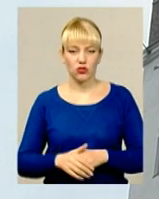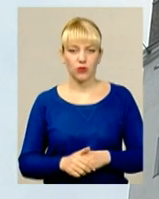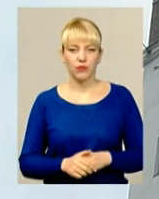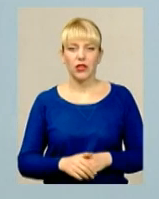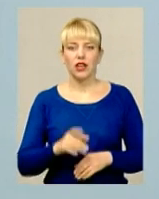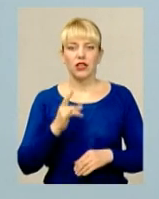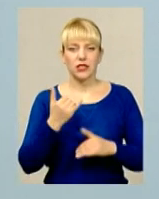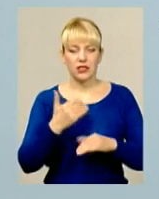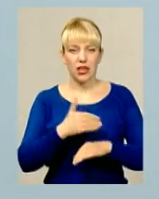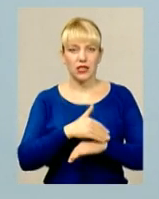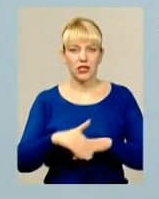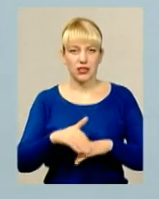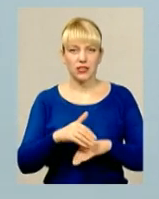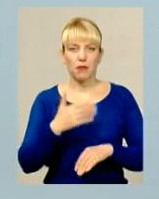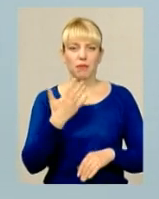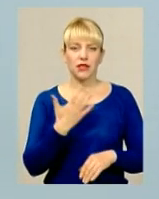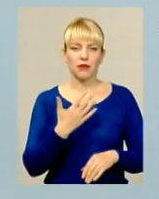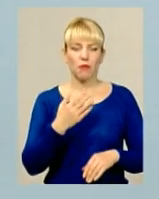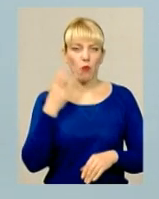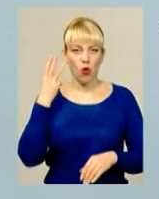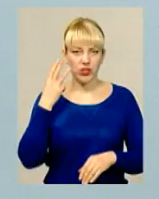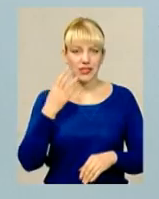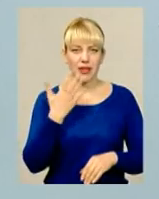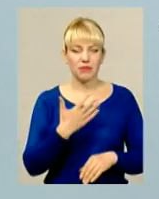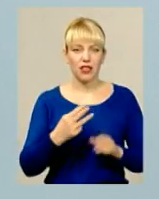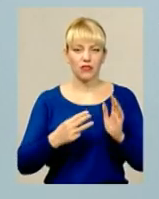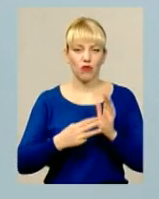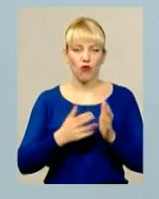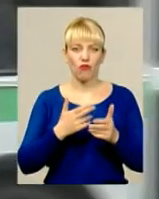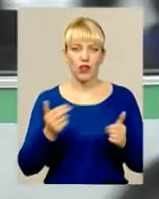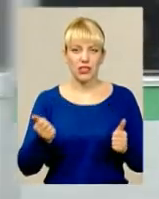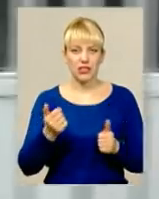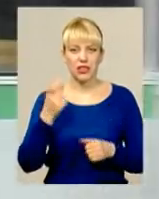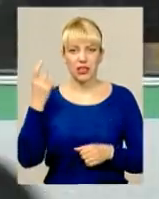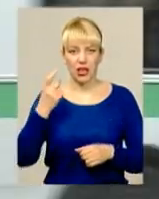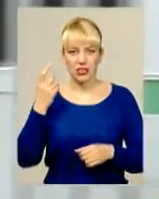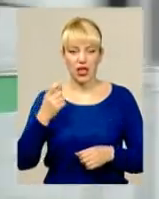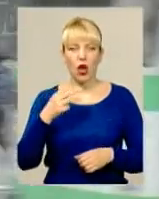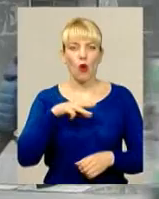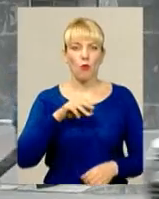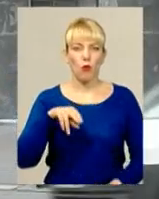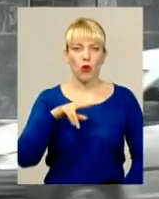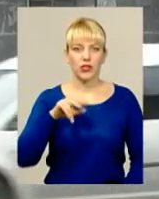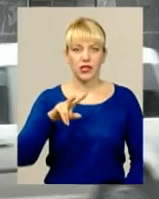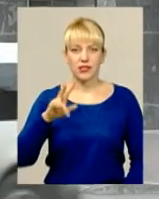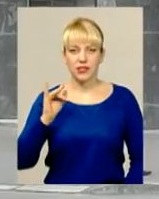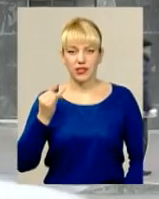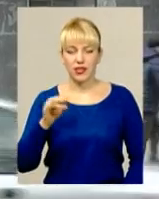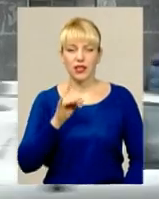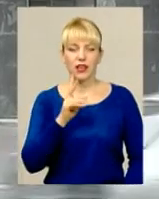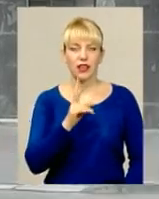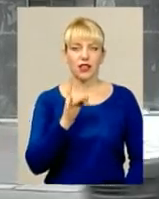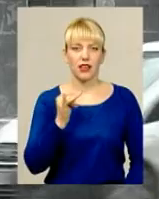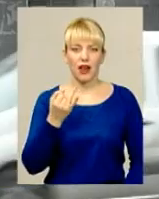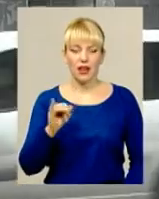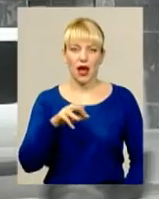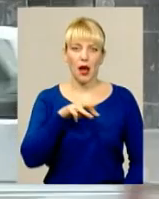за адресою вулиця Подільська, 58, визнано за житлово-будівельним кооперативом «Подільський край». Марію Іванівну та Ніну Омелянівну